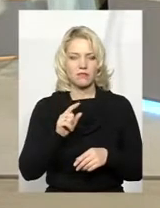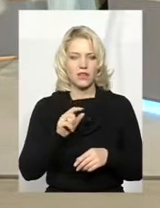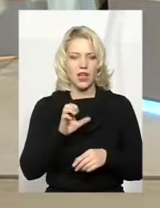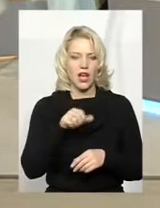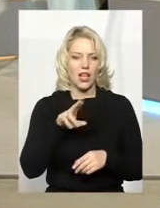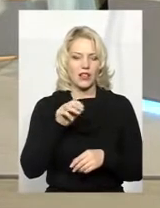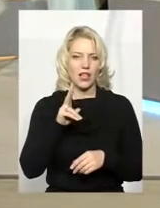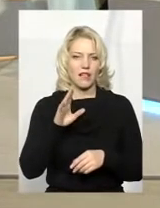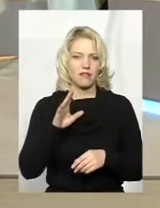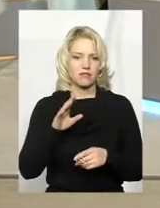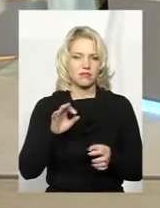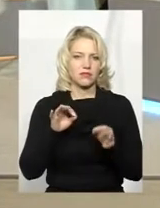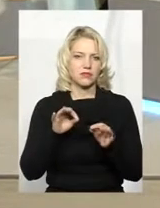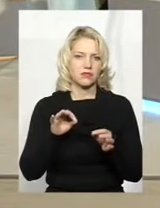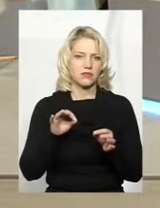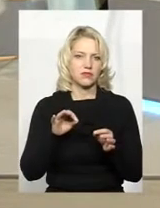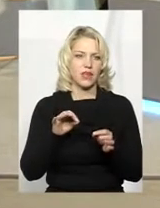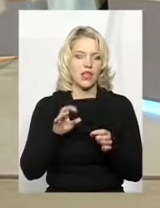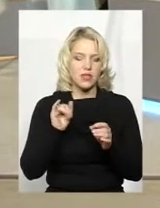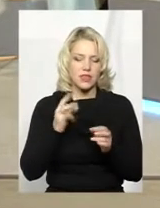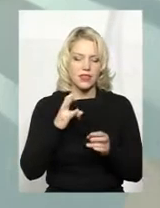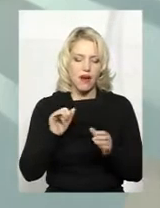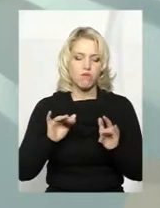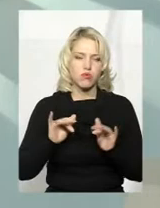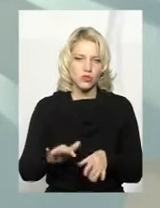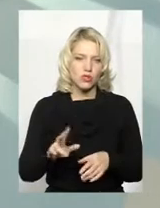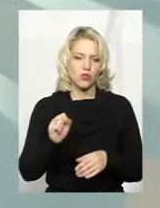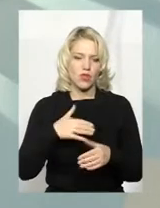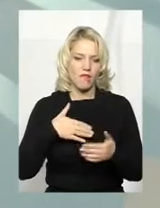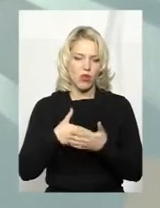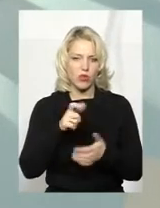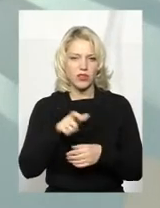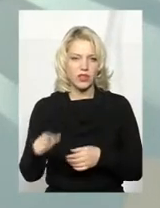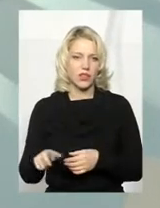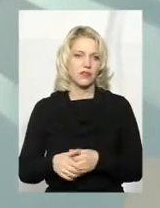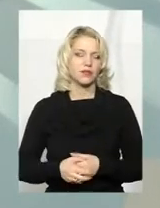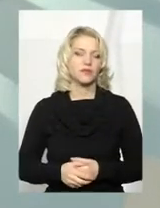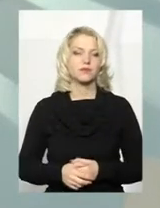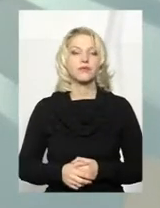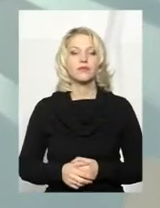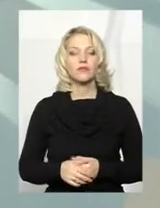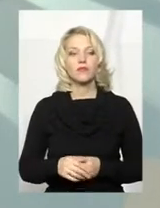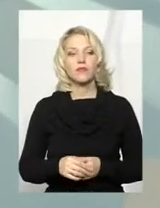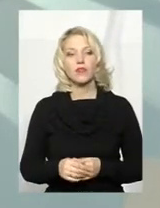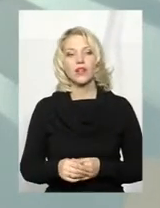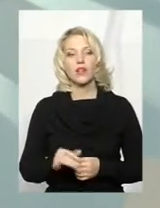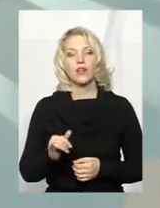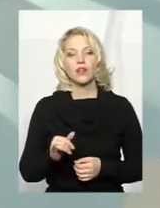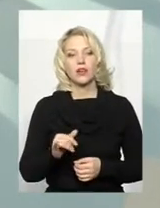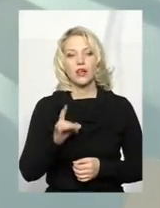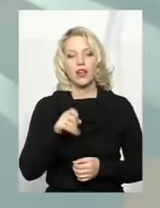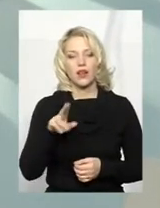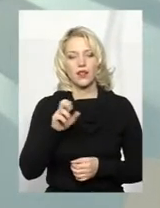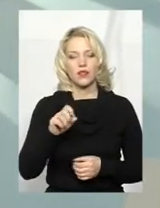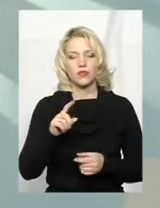самої події, адекватність тих волонтерів, що вони там роблять і записують. Тобто, таким чином. Обрали саме місто